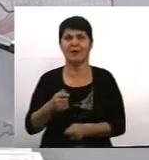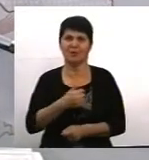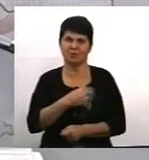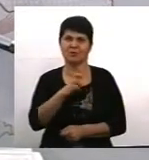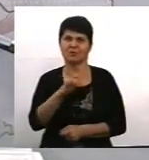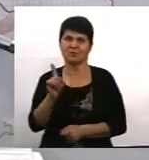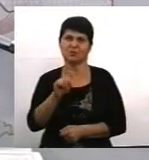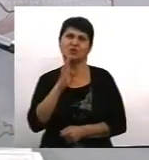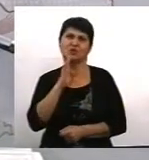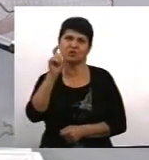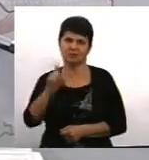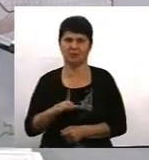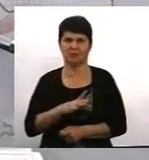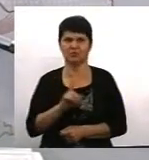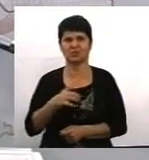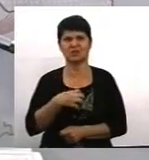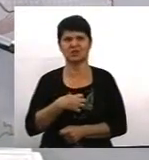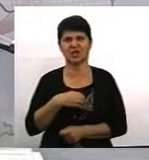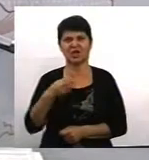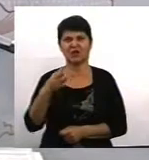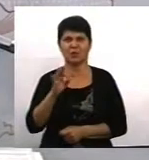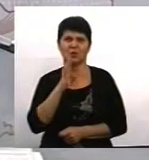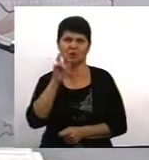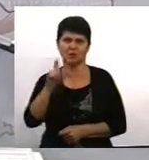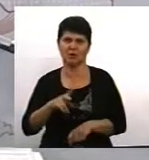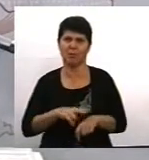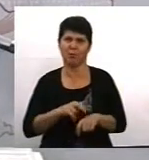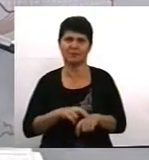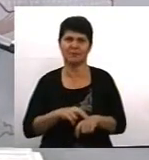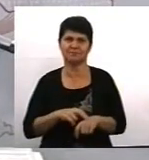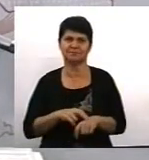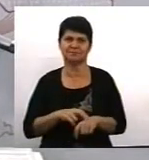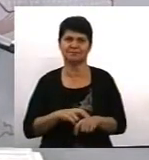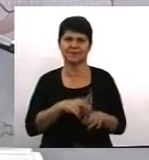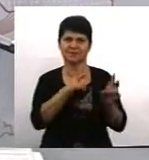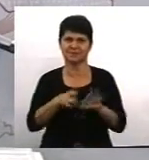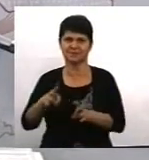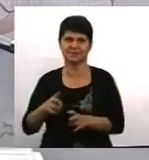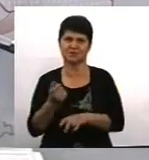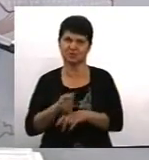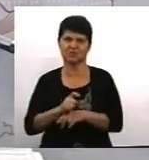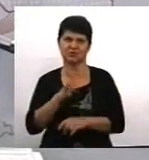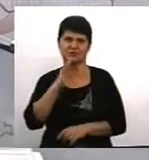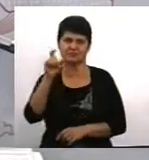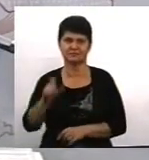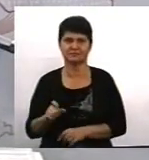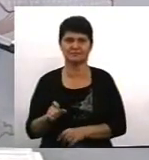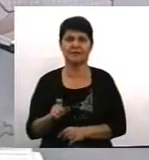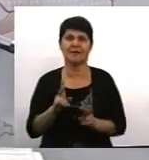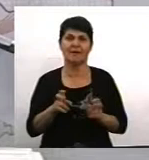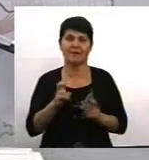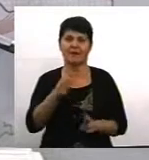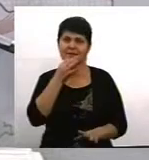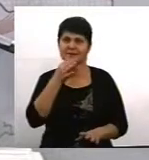тому що це важливо. Це важливо, тим паті, що в більшості випадків скривджені жінки. Як сказала речниця поліції,